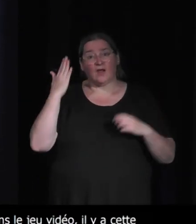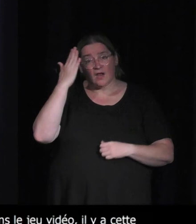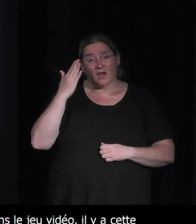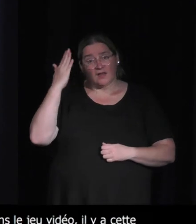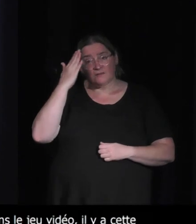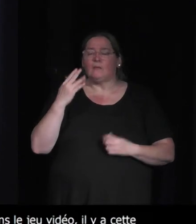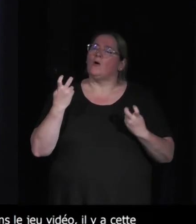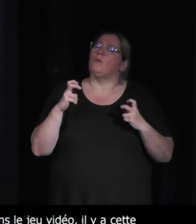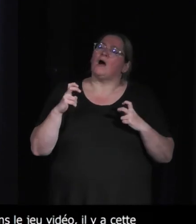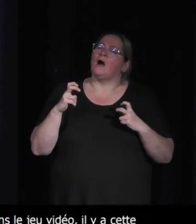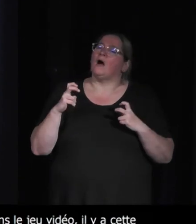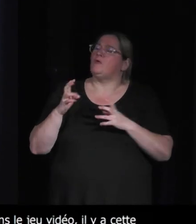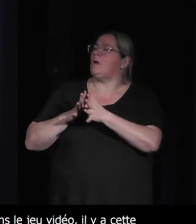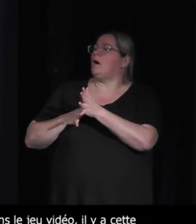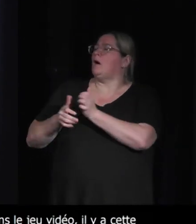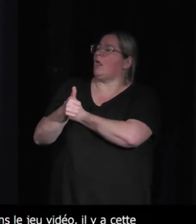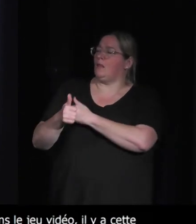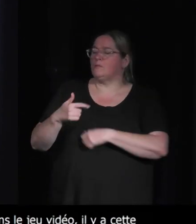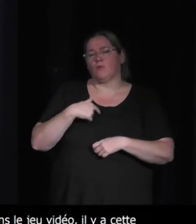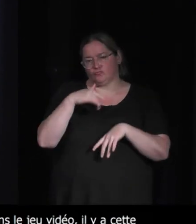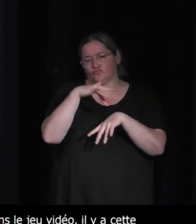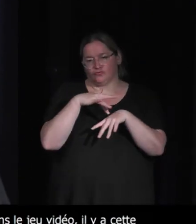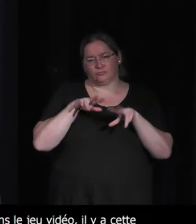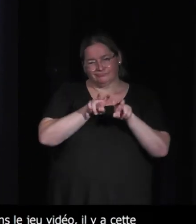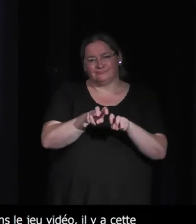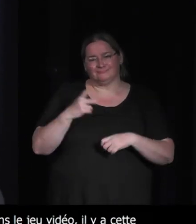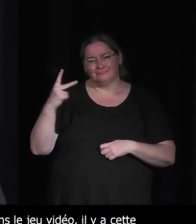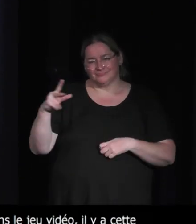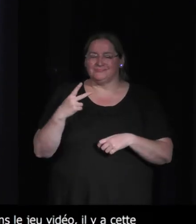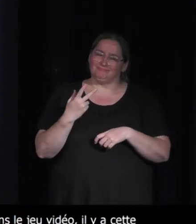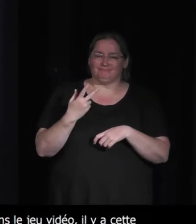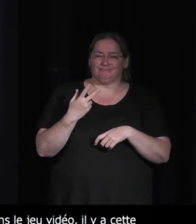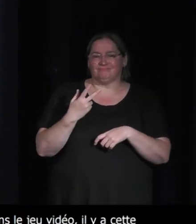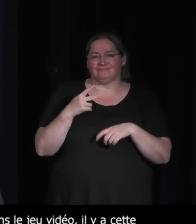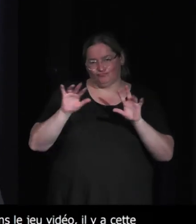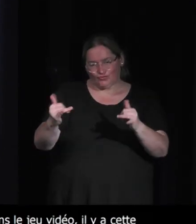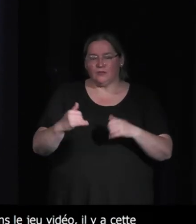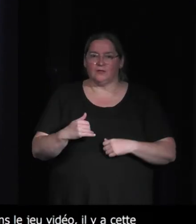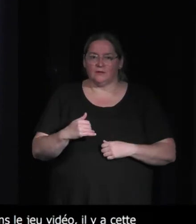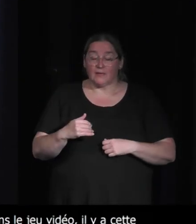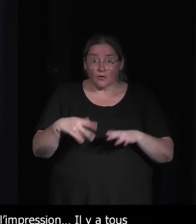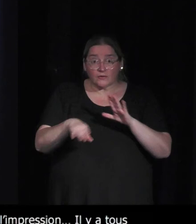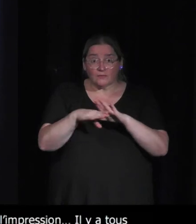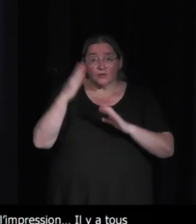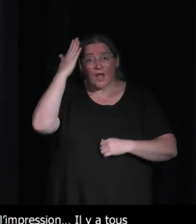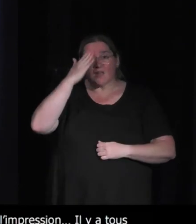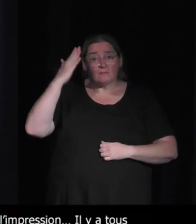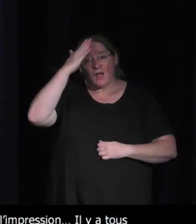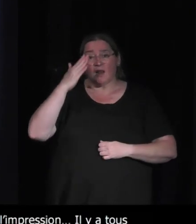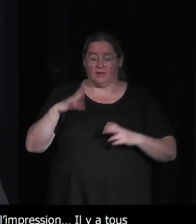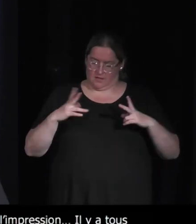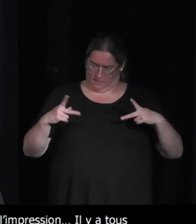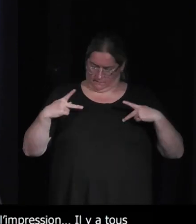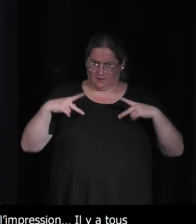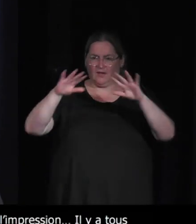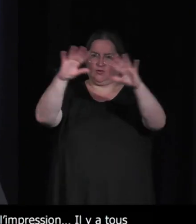je vais pas parler à sa place évidemment mais bon j'ai travaillé un tout petit peu dessus au début et l'animal était vraiment quelque chose il y avait un écosystème et il fallait le